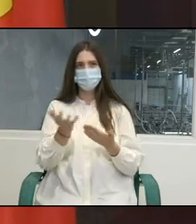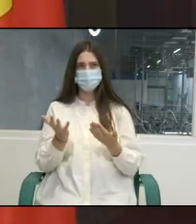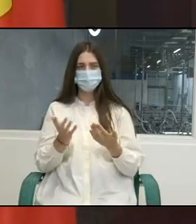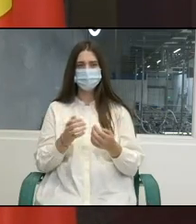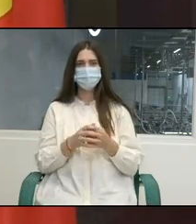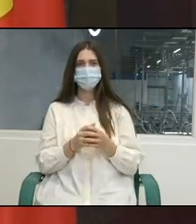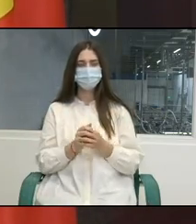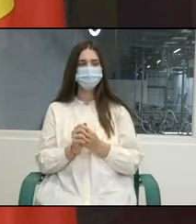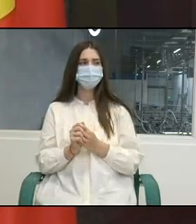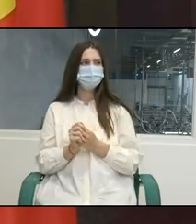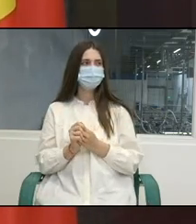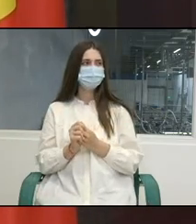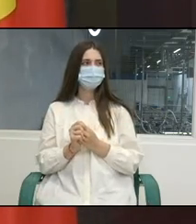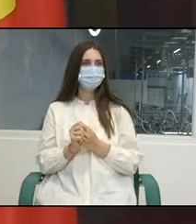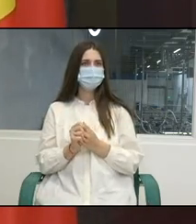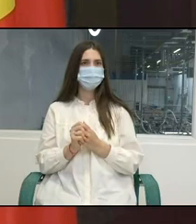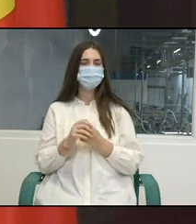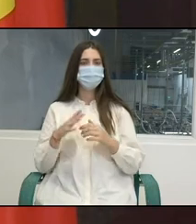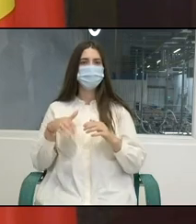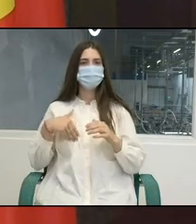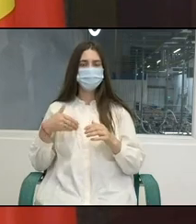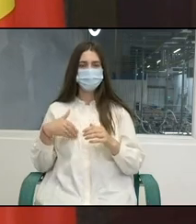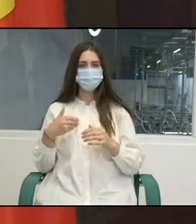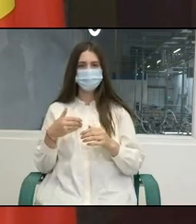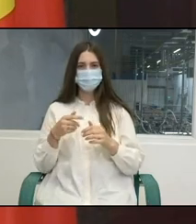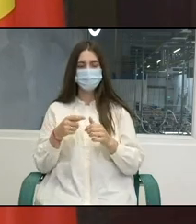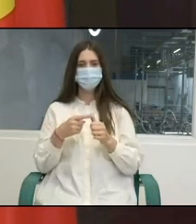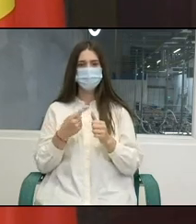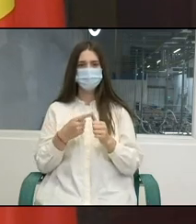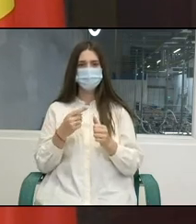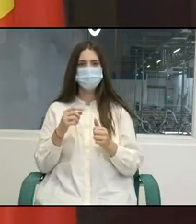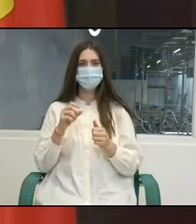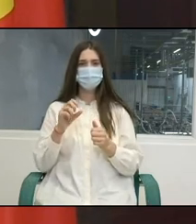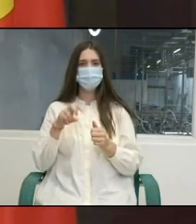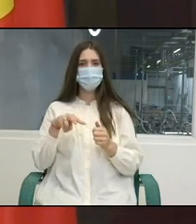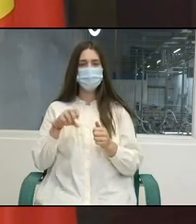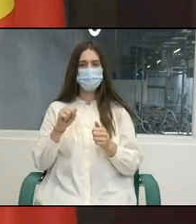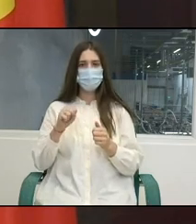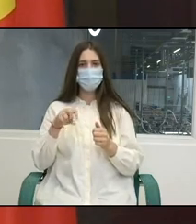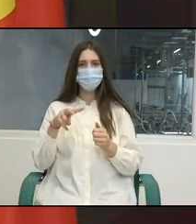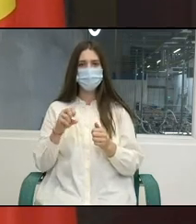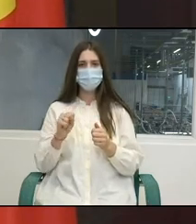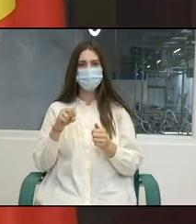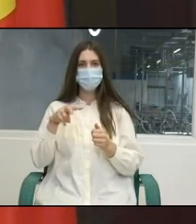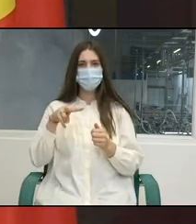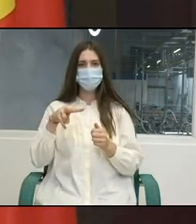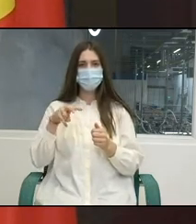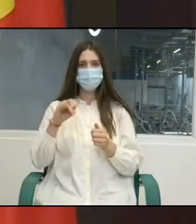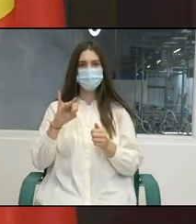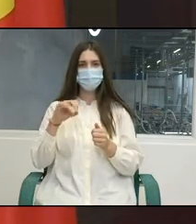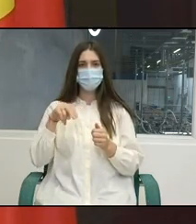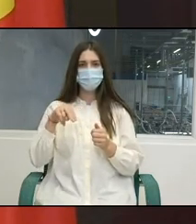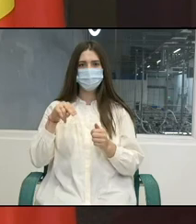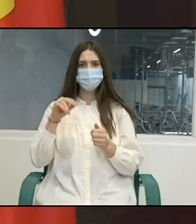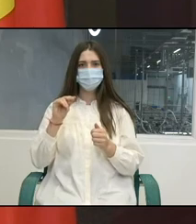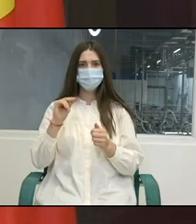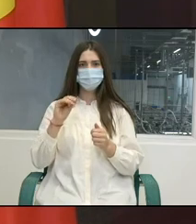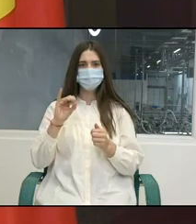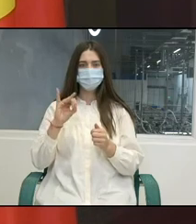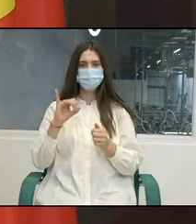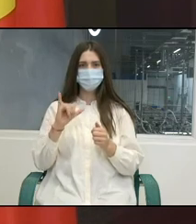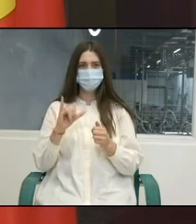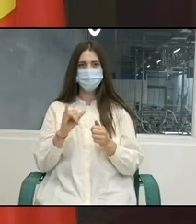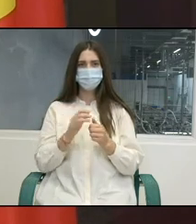virtual. Mă numesc Alalipciu, sunt coordonator național al Organizației Internaționale a Muncii în